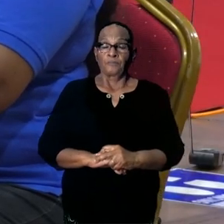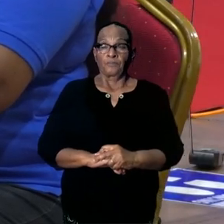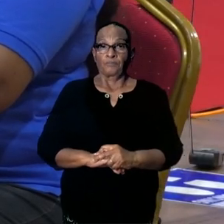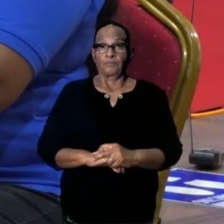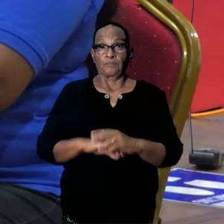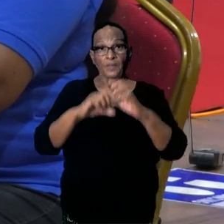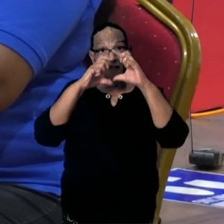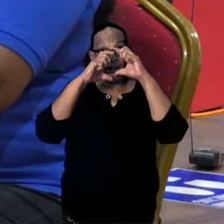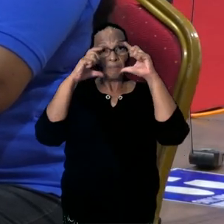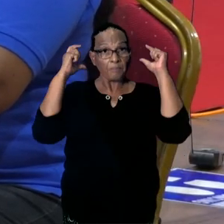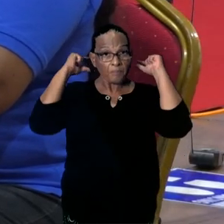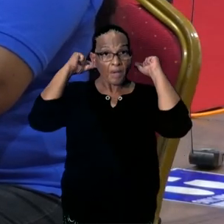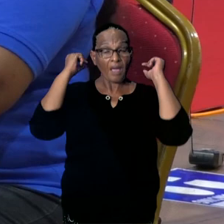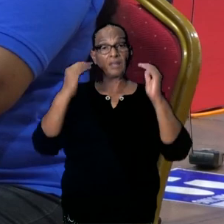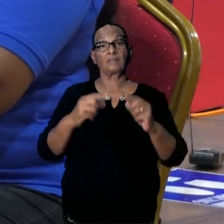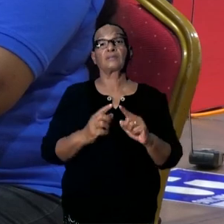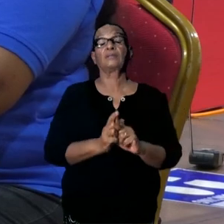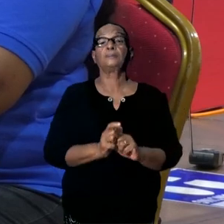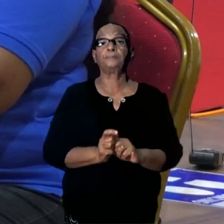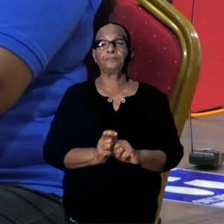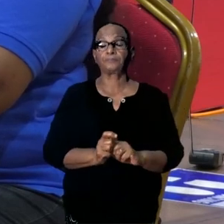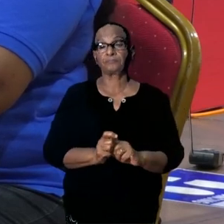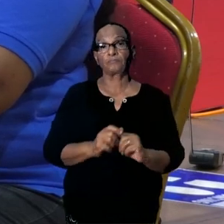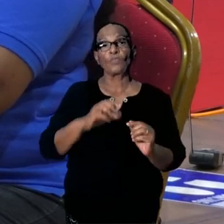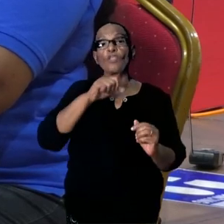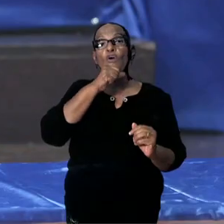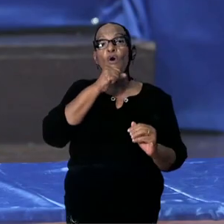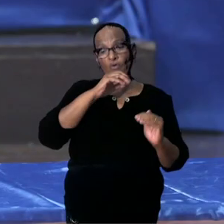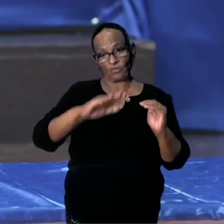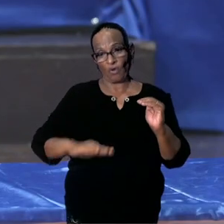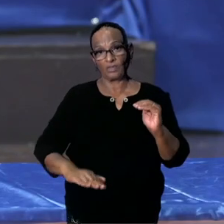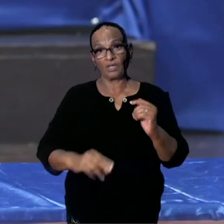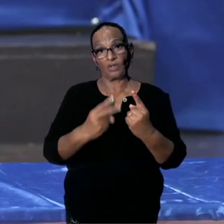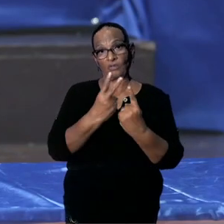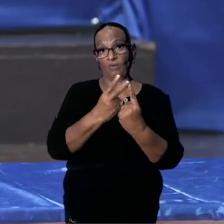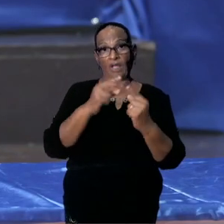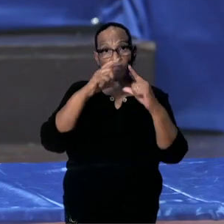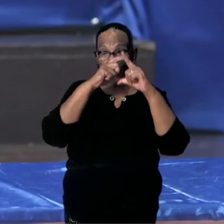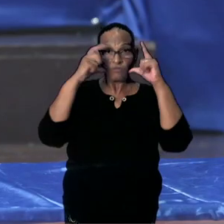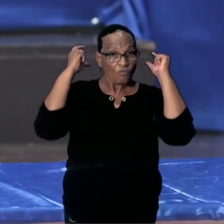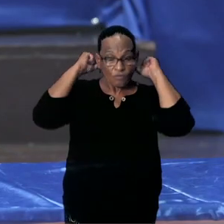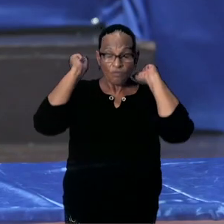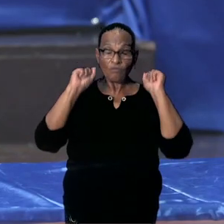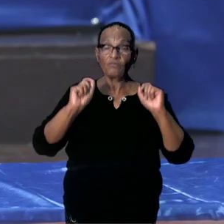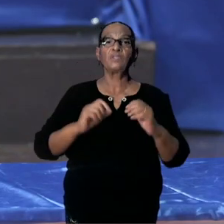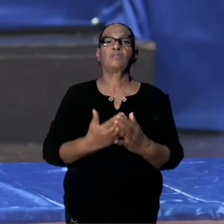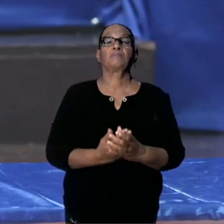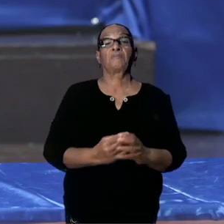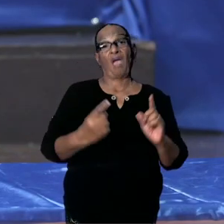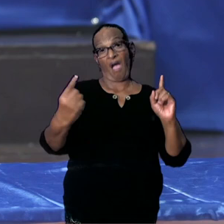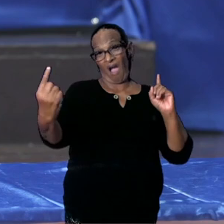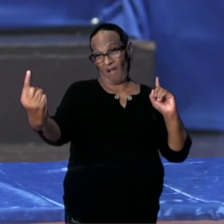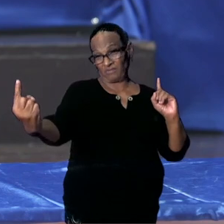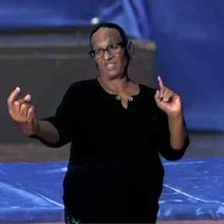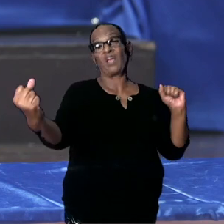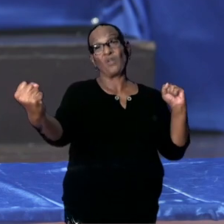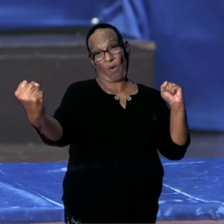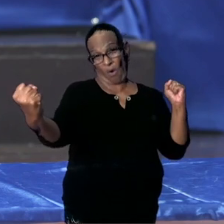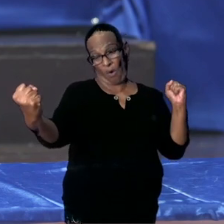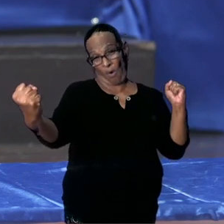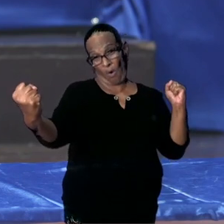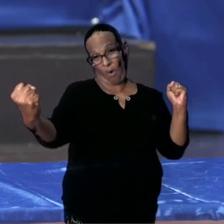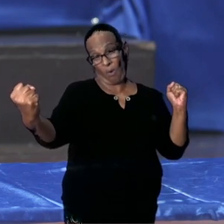Dus niet voor kinderen tot de leeftijd van 12 jaar is het advies. De anderhalve meter fysieke afstand of de zogeheten COVID